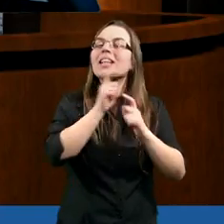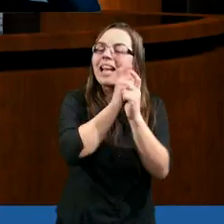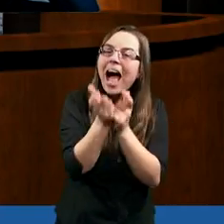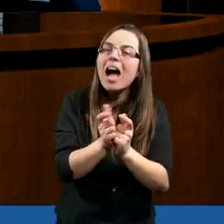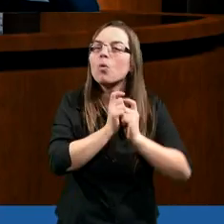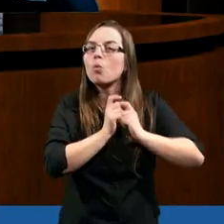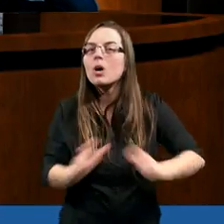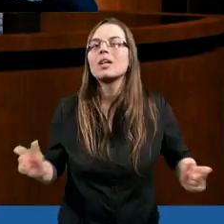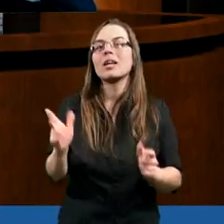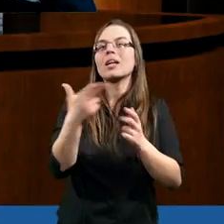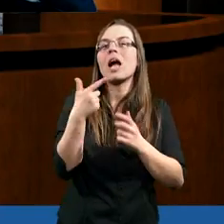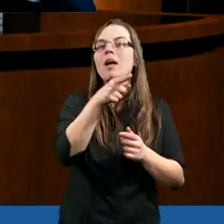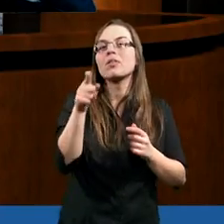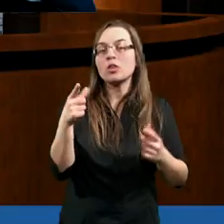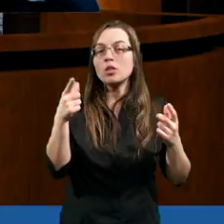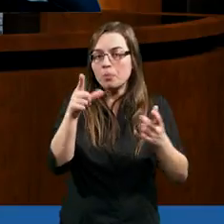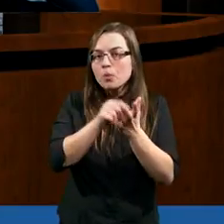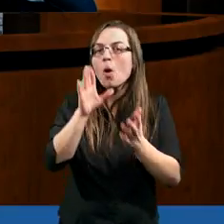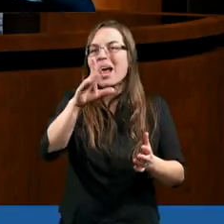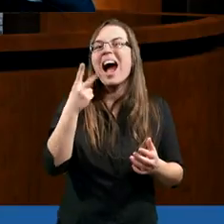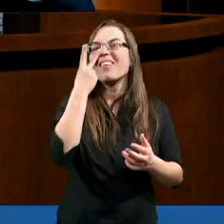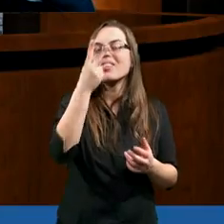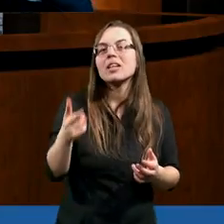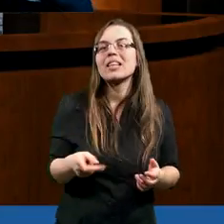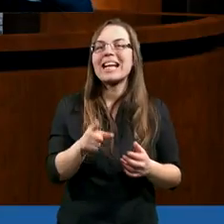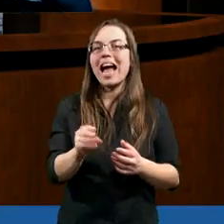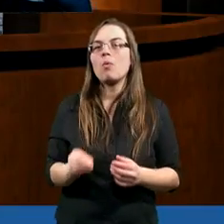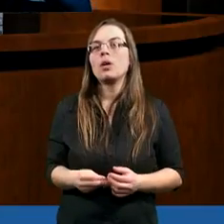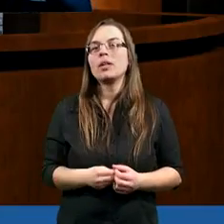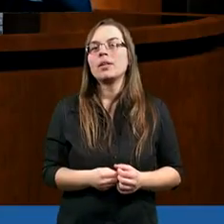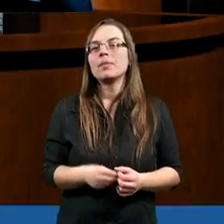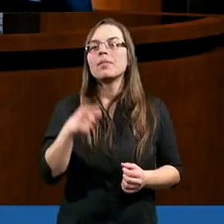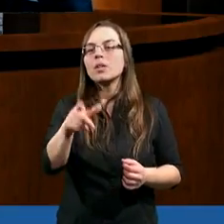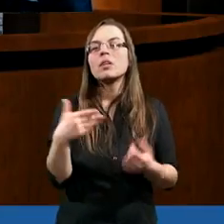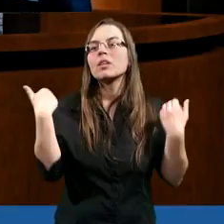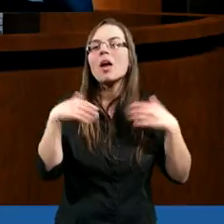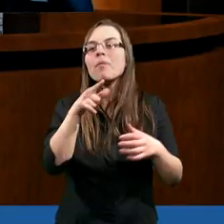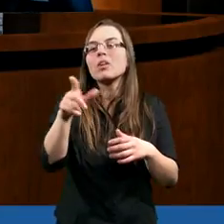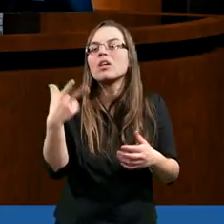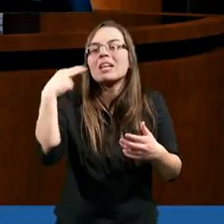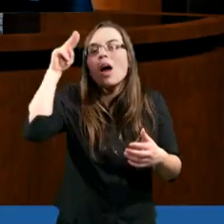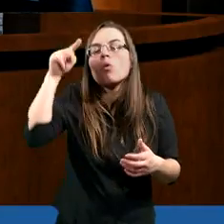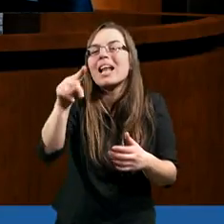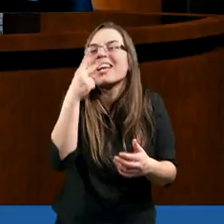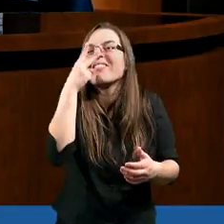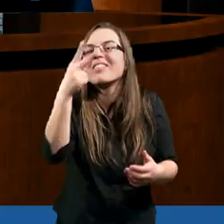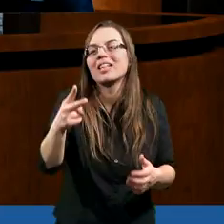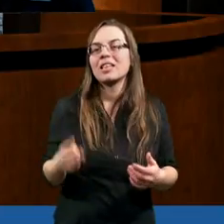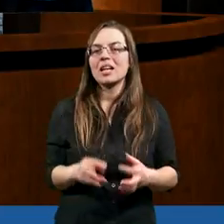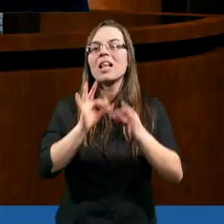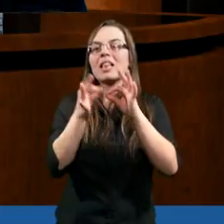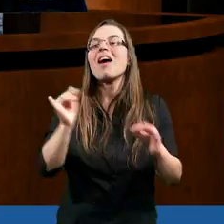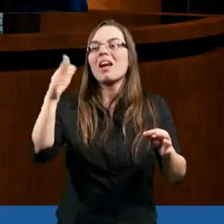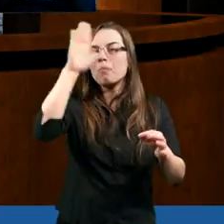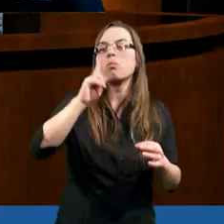Także, kiedy Piotr miał tą swoją wizję, pamiętamy, dziesiąty rozdział, on po prostu nie chciał iść, on nie rozumiał tej wizji